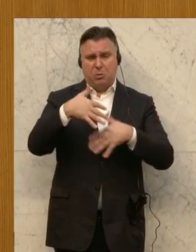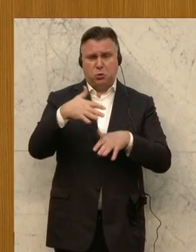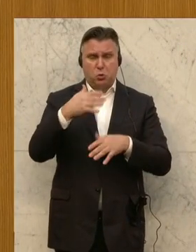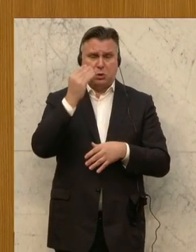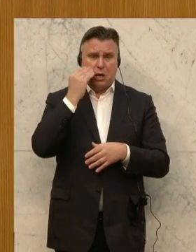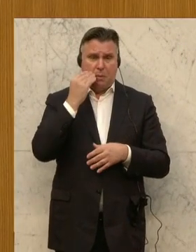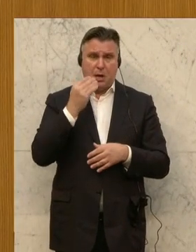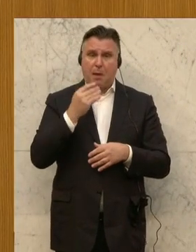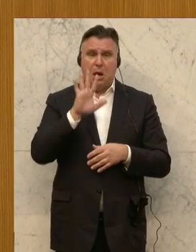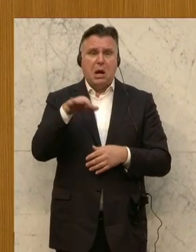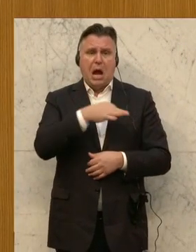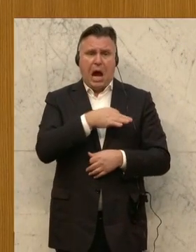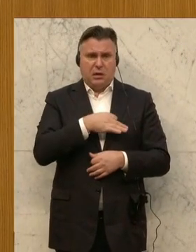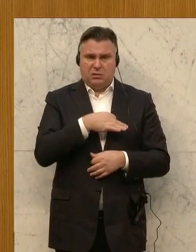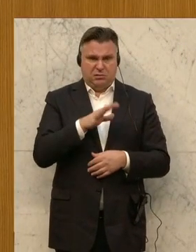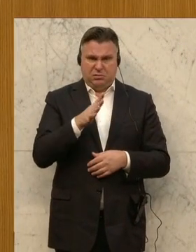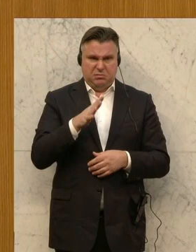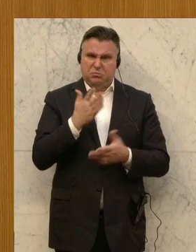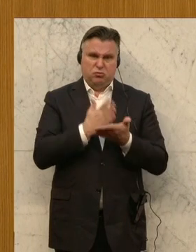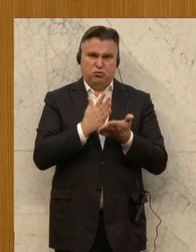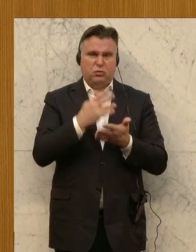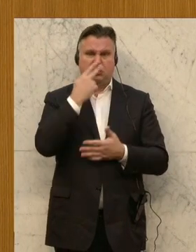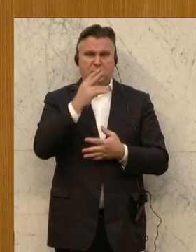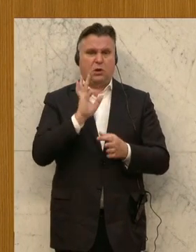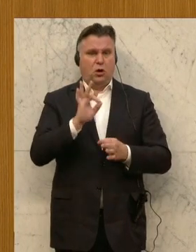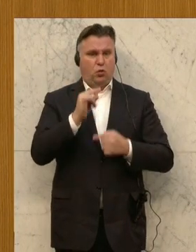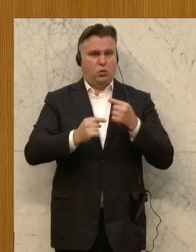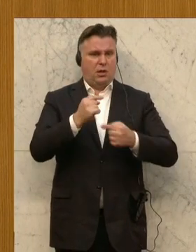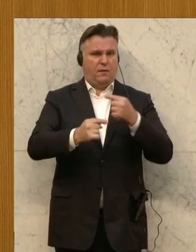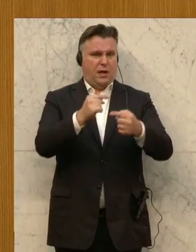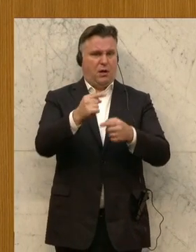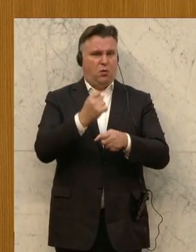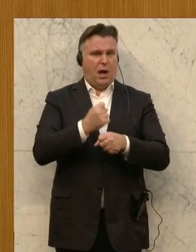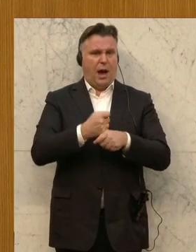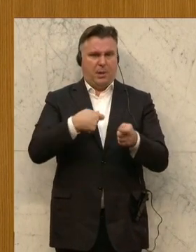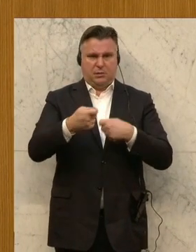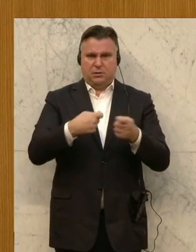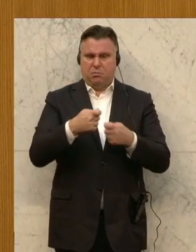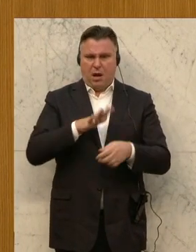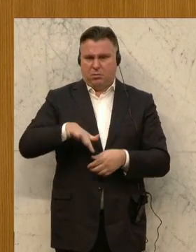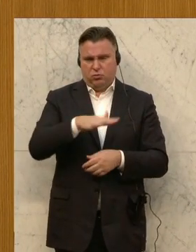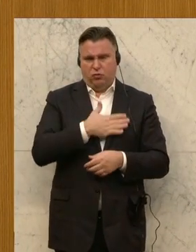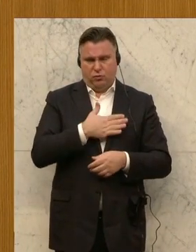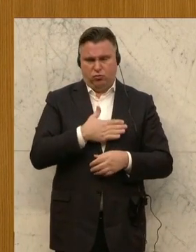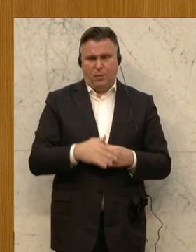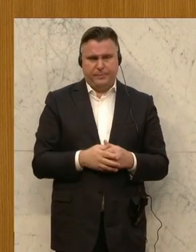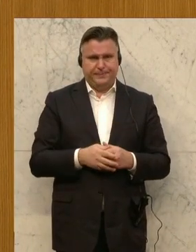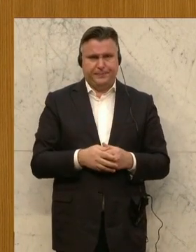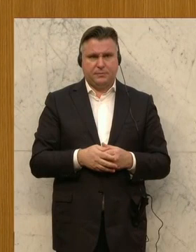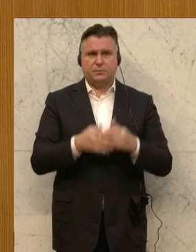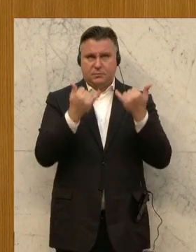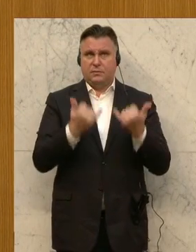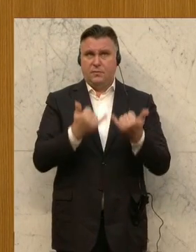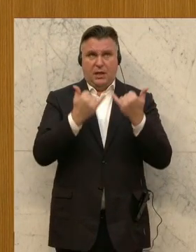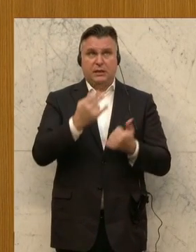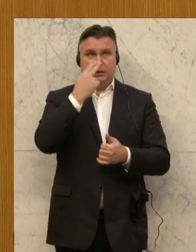unbegründet, wie wir anhand der Entwicklung am Arbeitsmarkt heute sehen. Das Gegenteil ist der